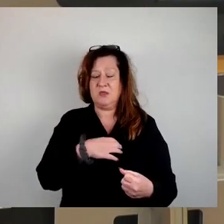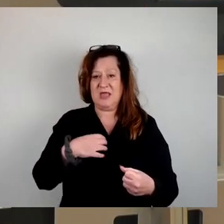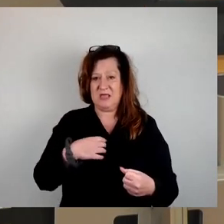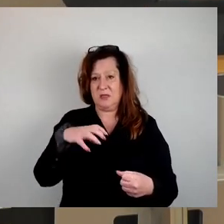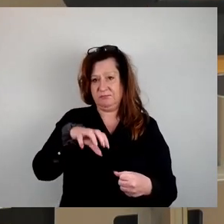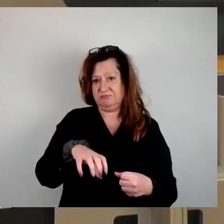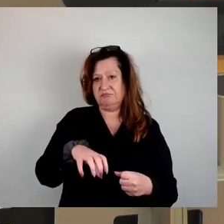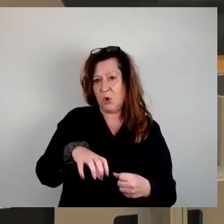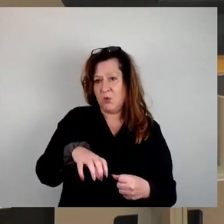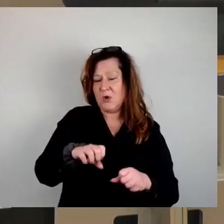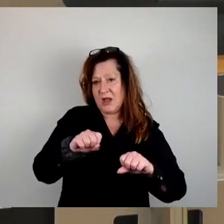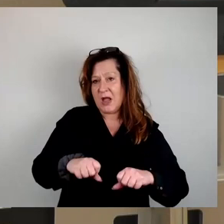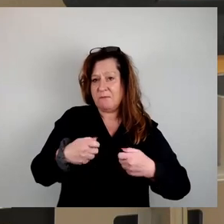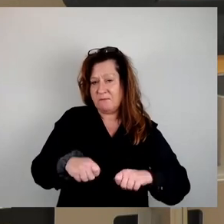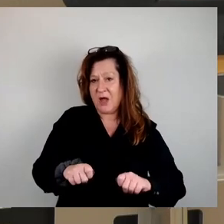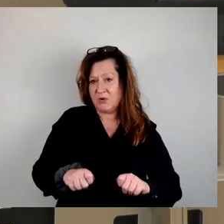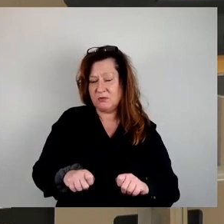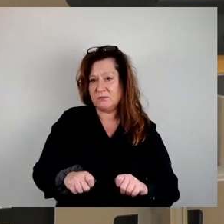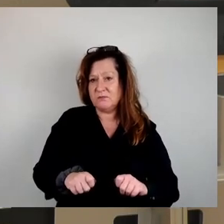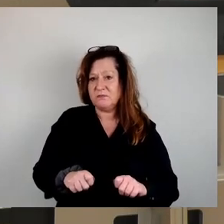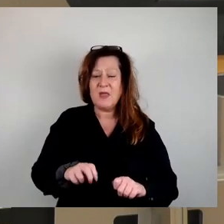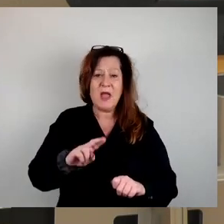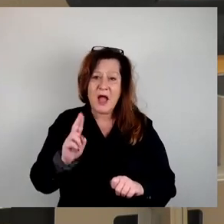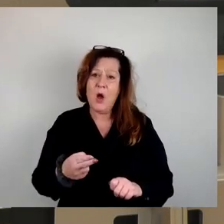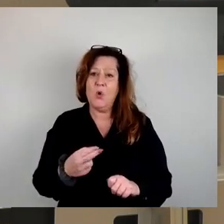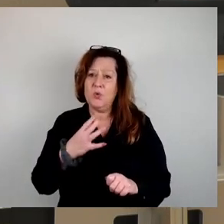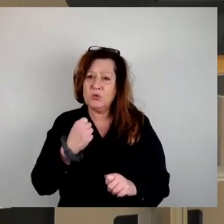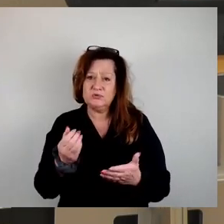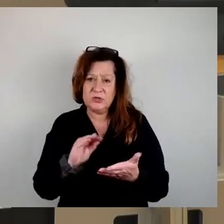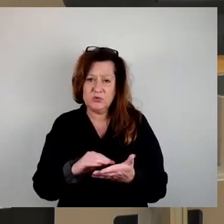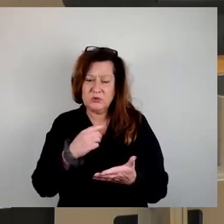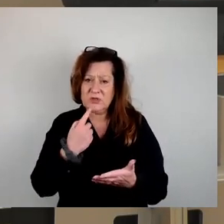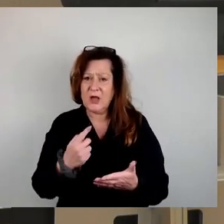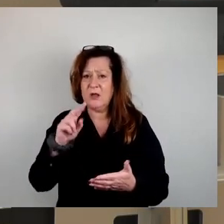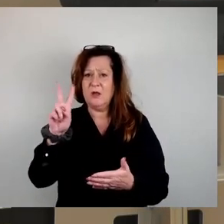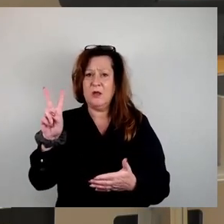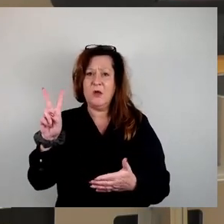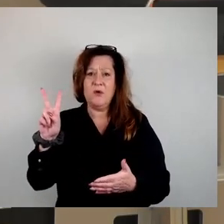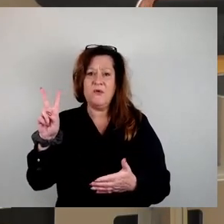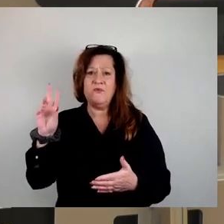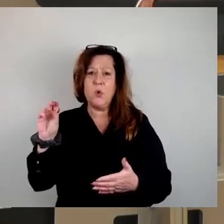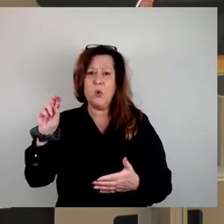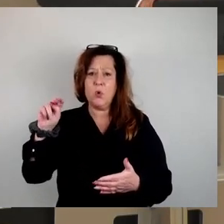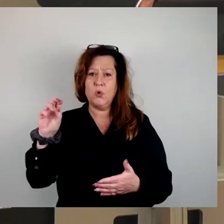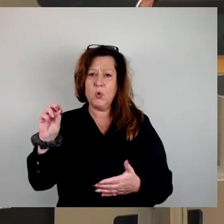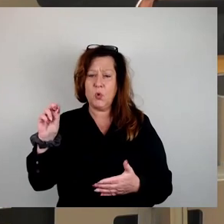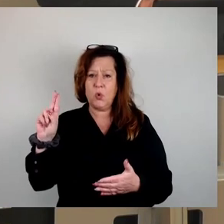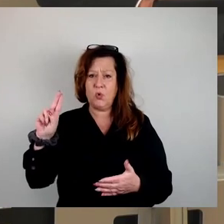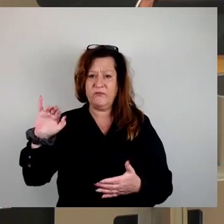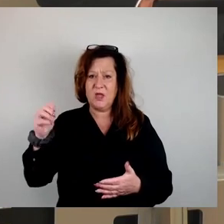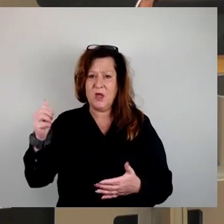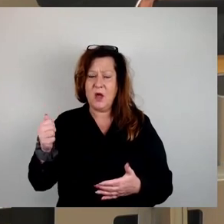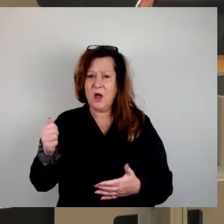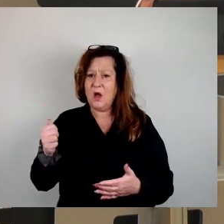will ich an dieser Stelle auch ausdrücklich betonen. Die Vonovia hat während der Verhandlung immer zum Ausdruck